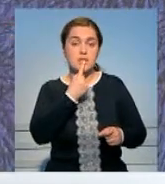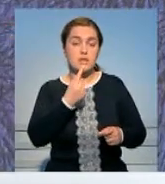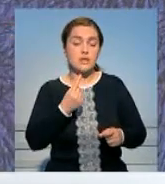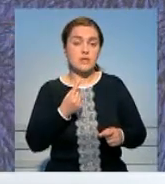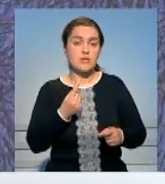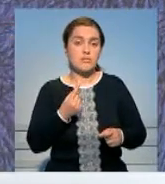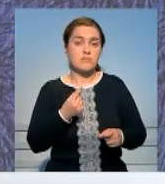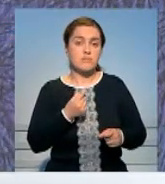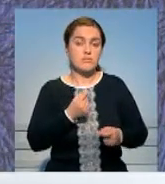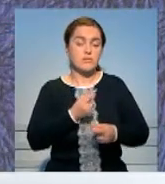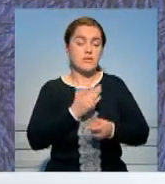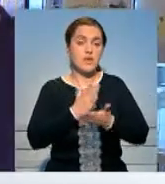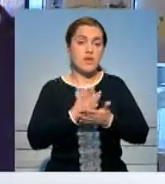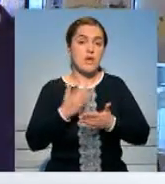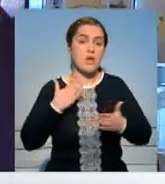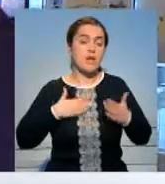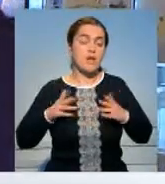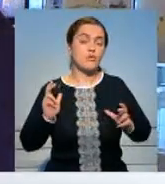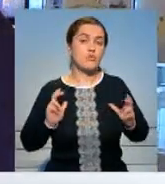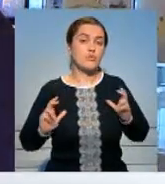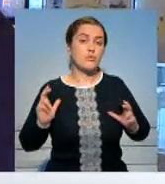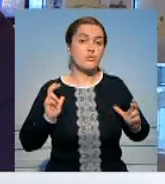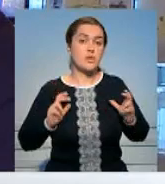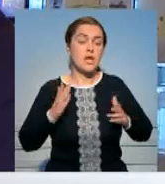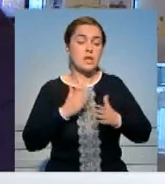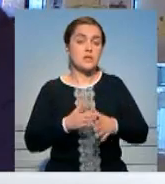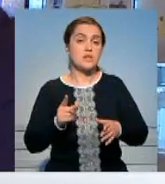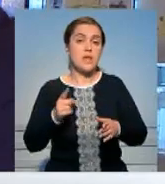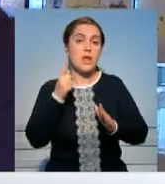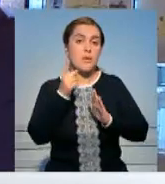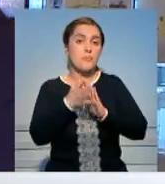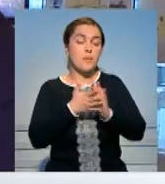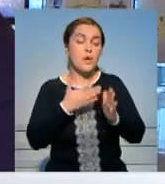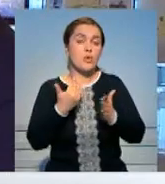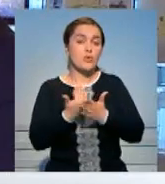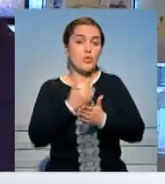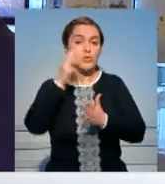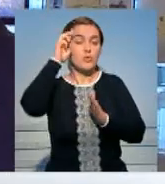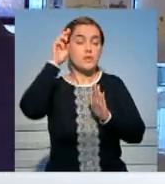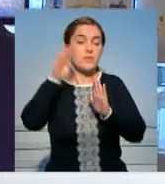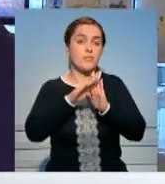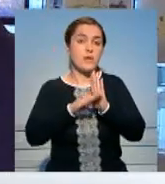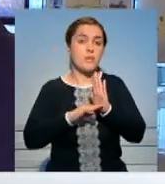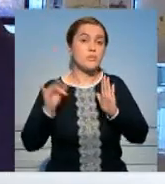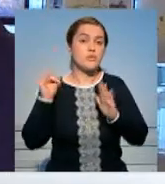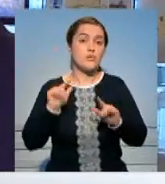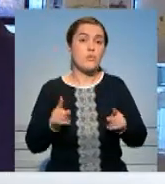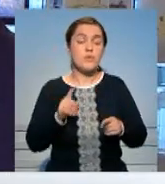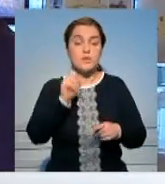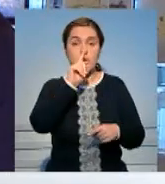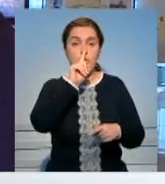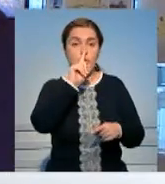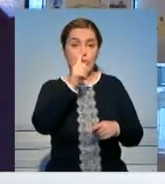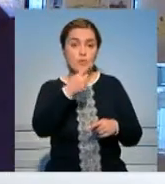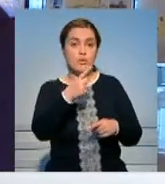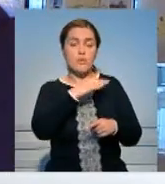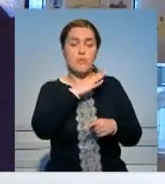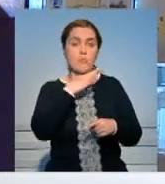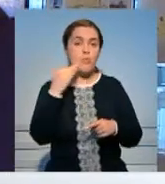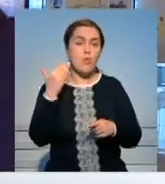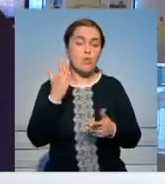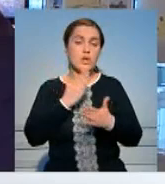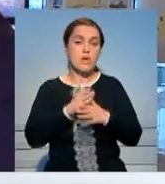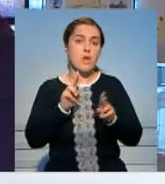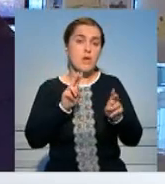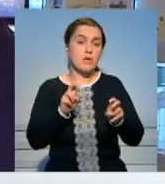благо для сегодняшнего студента. Вместе с понятием «Рухани Жангру» — это новые понятия. За один год в наше сознание вошло столько новых понятий.